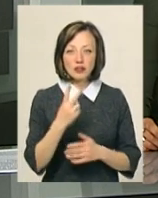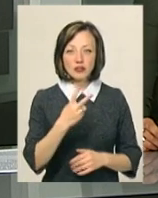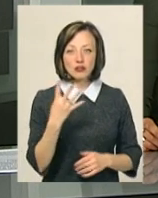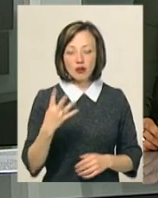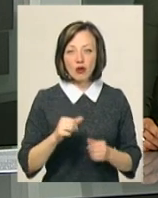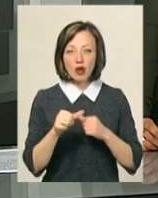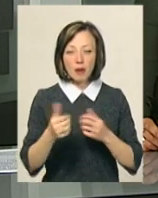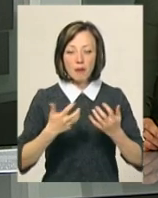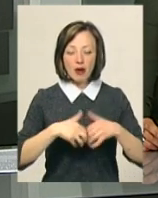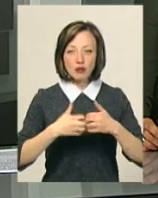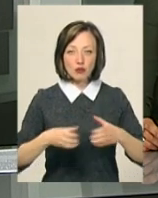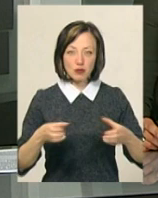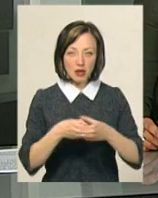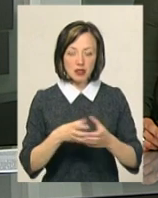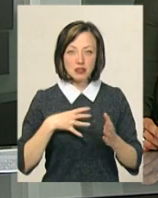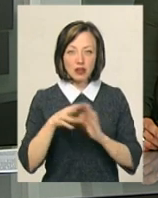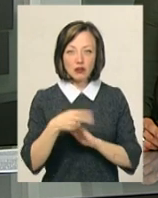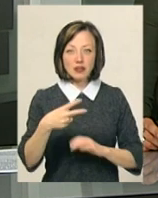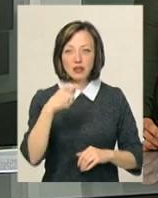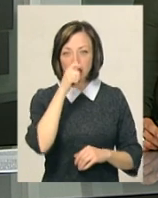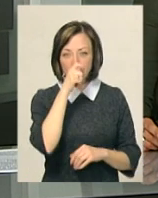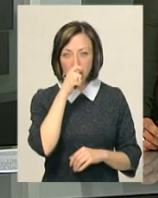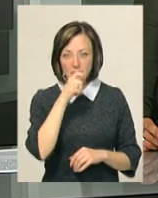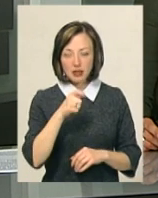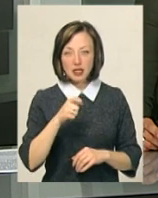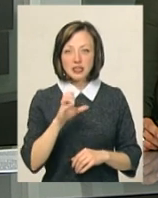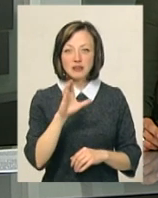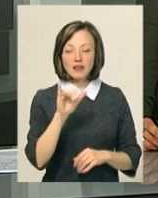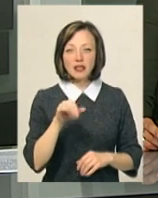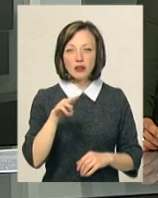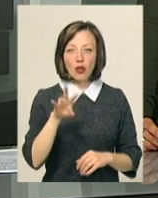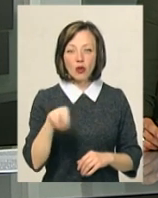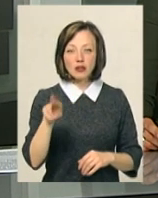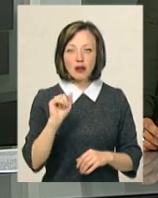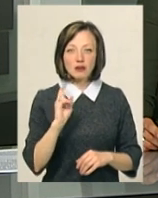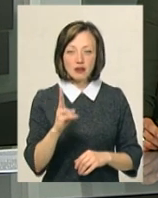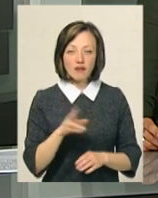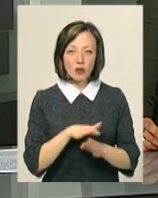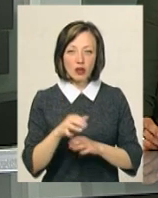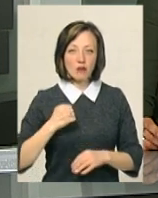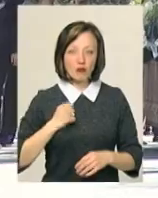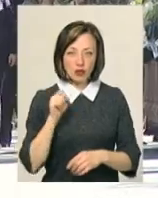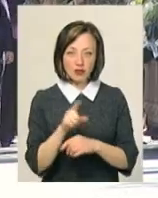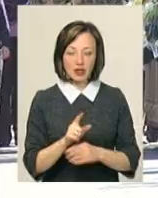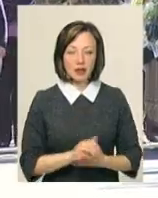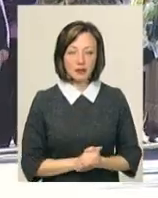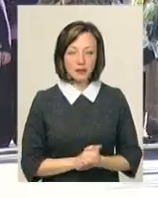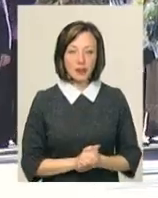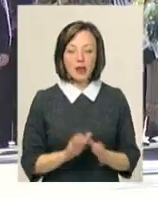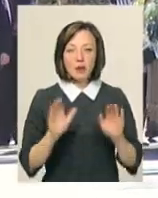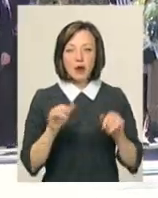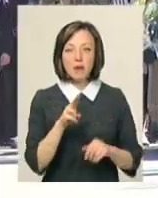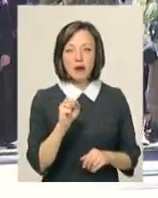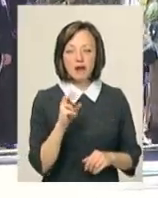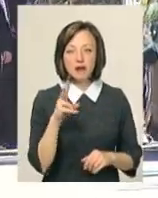окремій механізованій бригаді. Загинув 20 квітня на Світлодарській дозі під час виконання бойового завдання. Попрощалися з